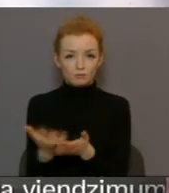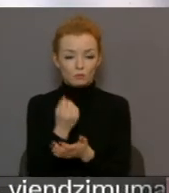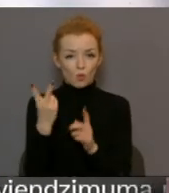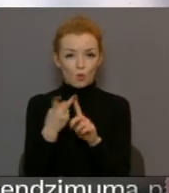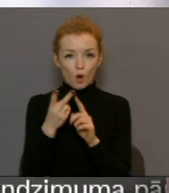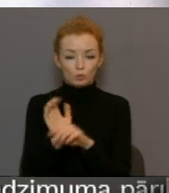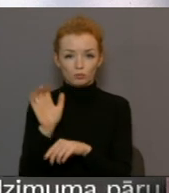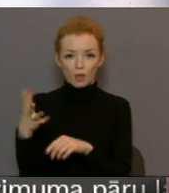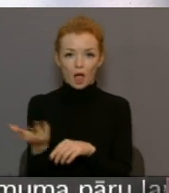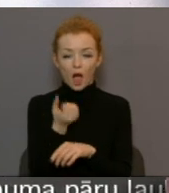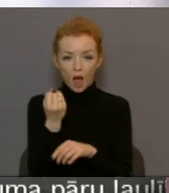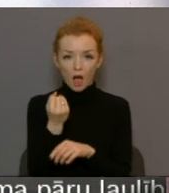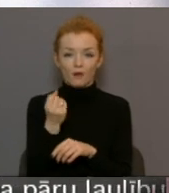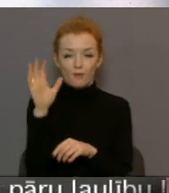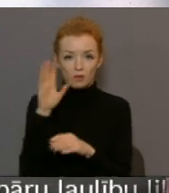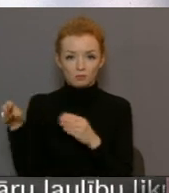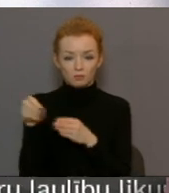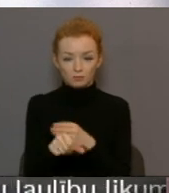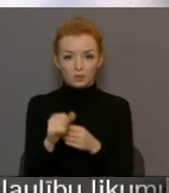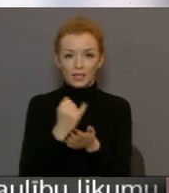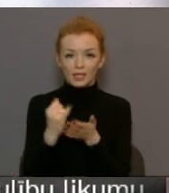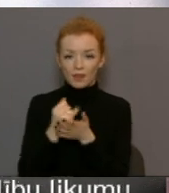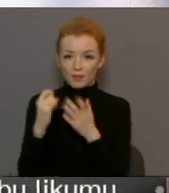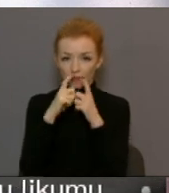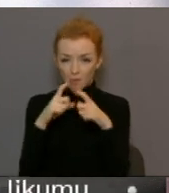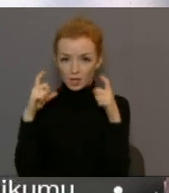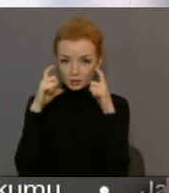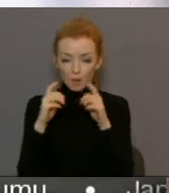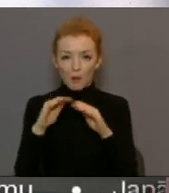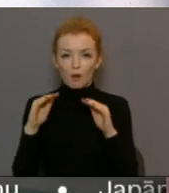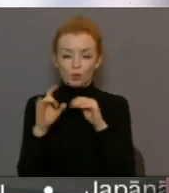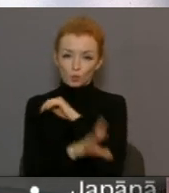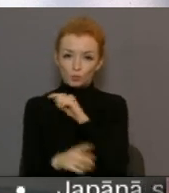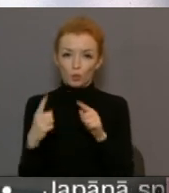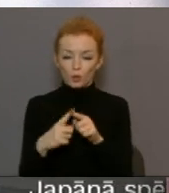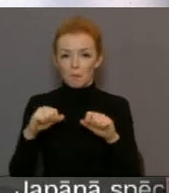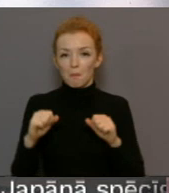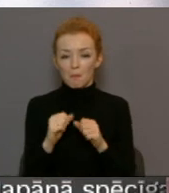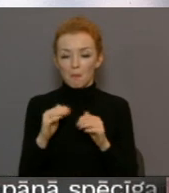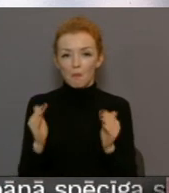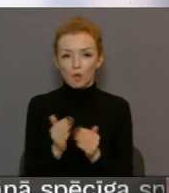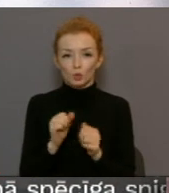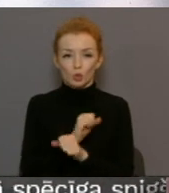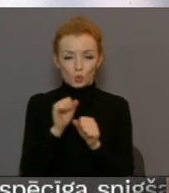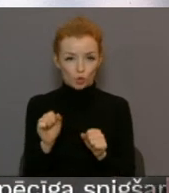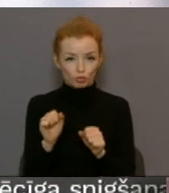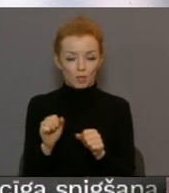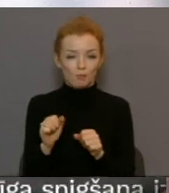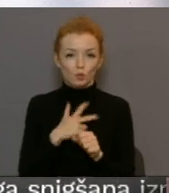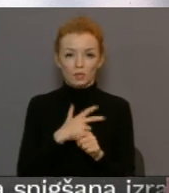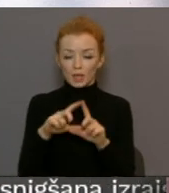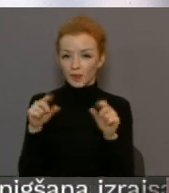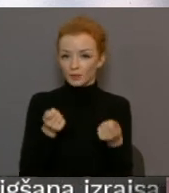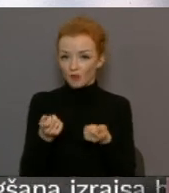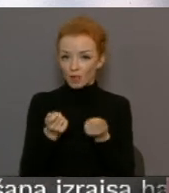valsts apmaksātajām higieniskajām sejas maskām maznodrošinātajiem un trūcīgajiem iedzīvotājiem. Sociālā dienesta vadība gan